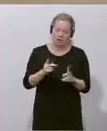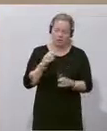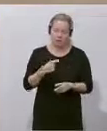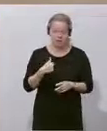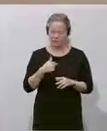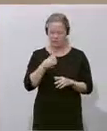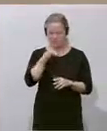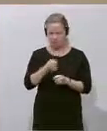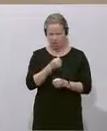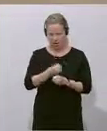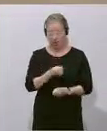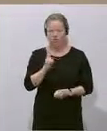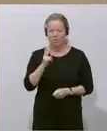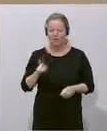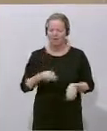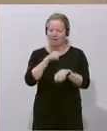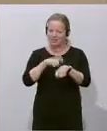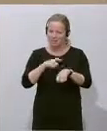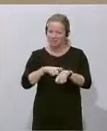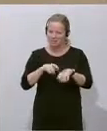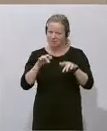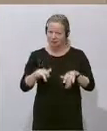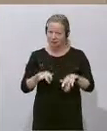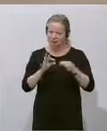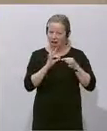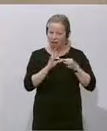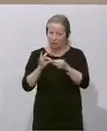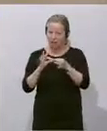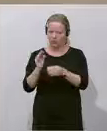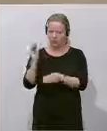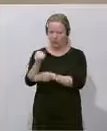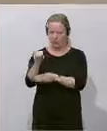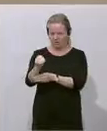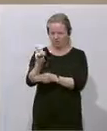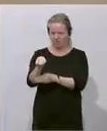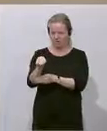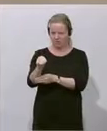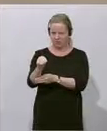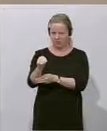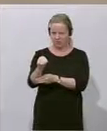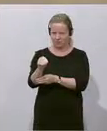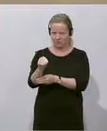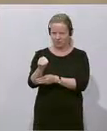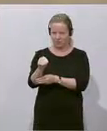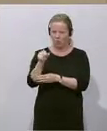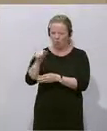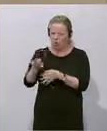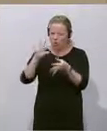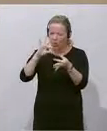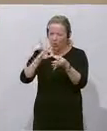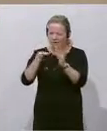Weil gleichzeitig diese Abhängigkeit von den Spendern da ist. Und diese Kombination